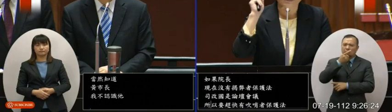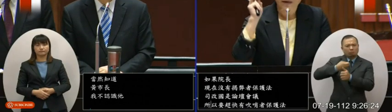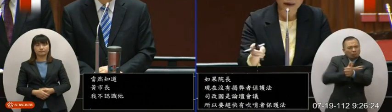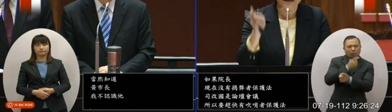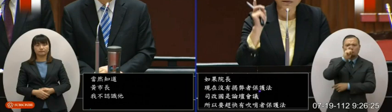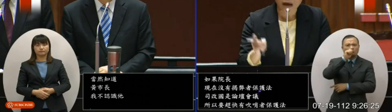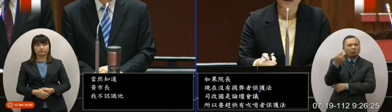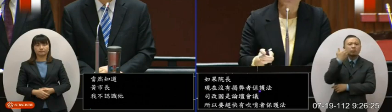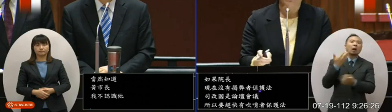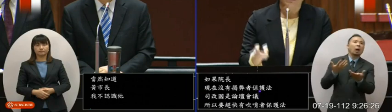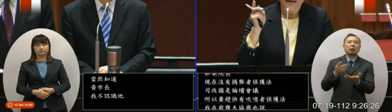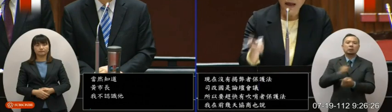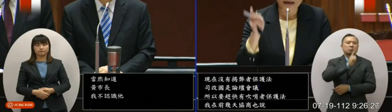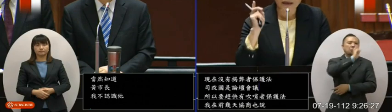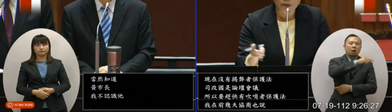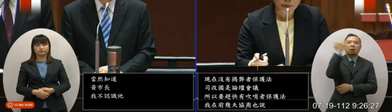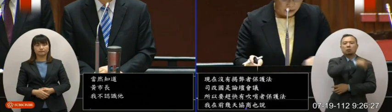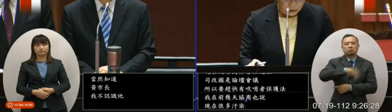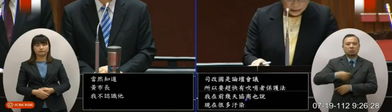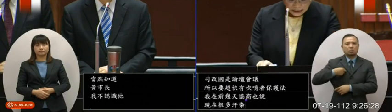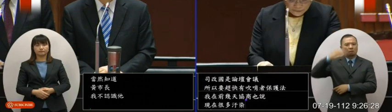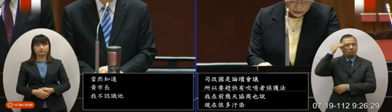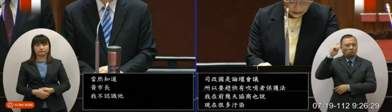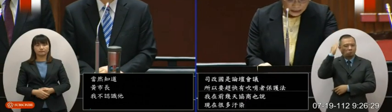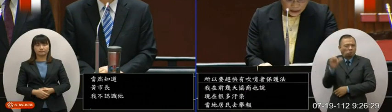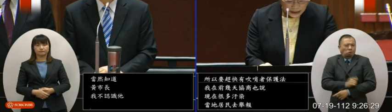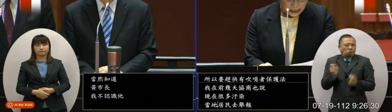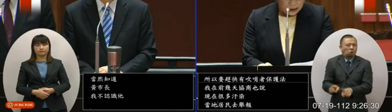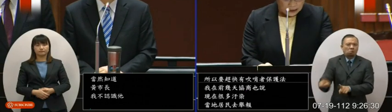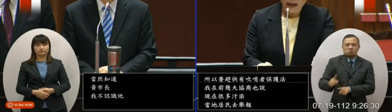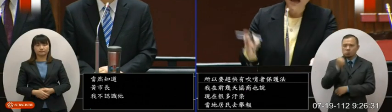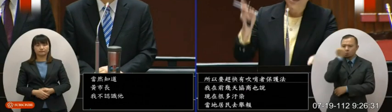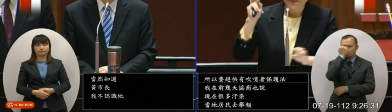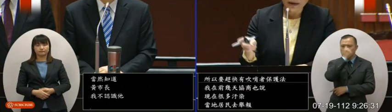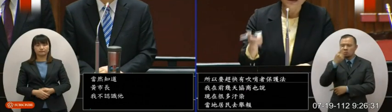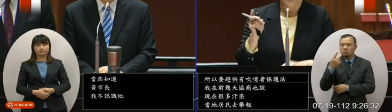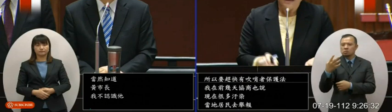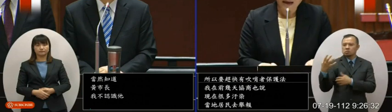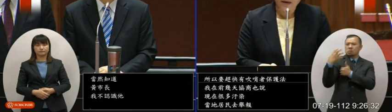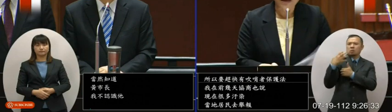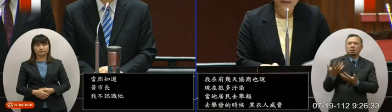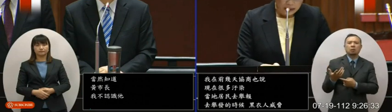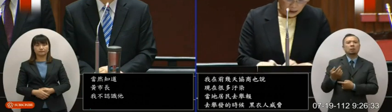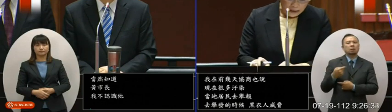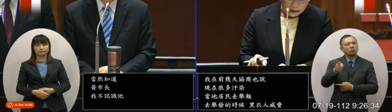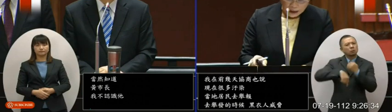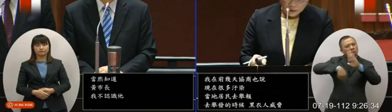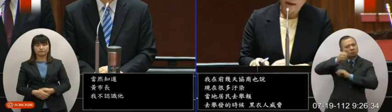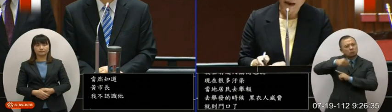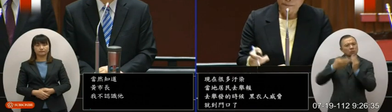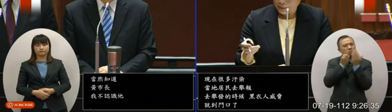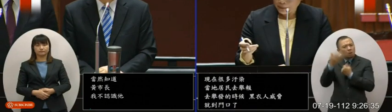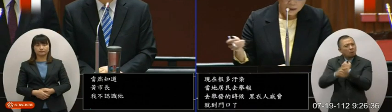黑人威胁就到门口了让大家都不敢去解法所以院长你难道不愿意来赶快制定接避